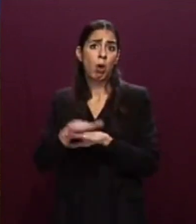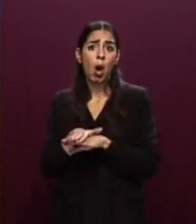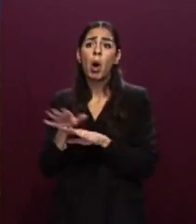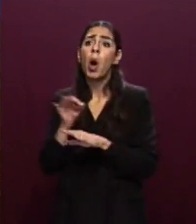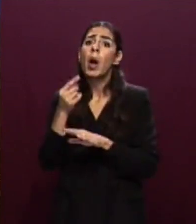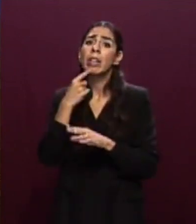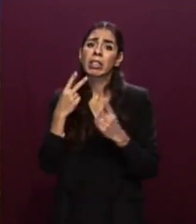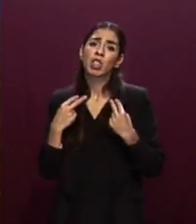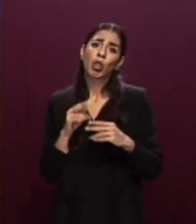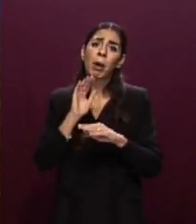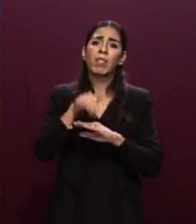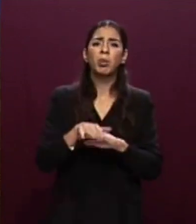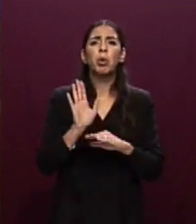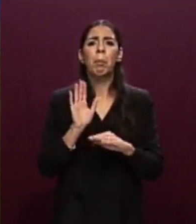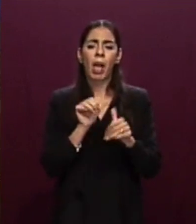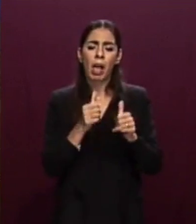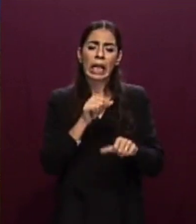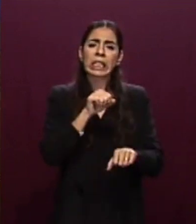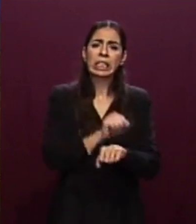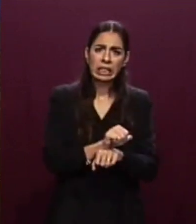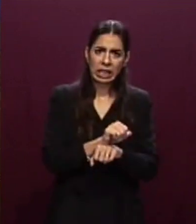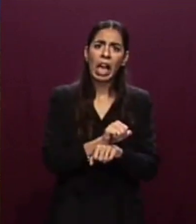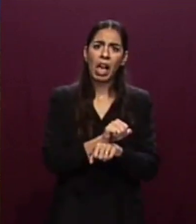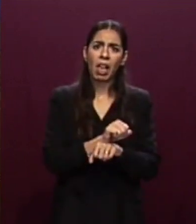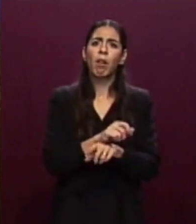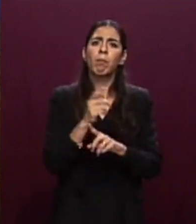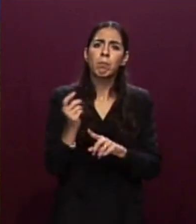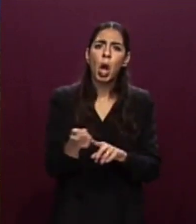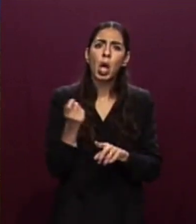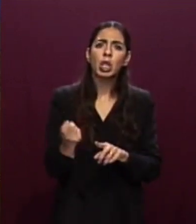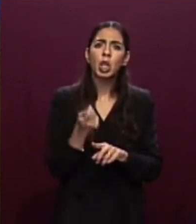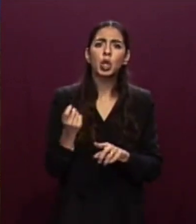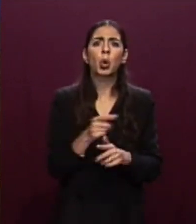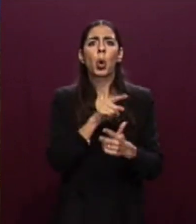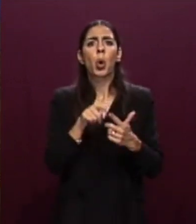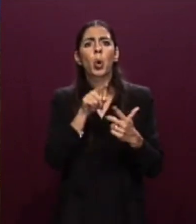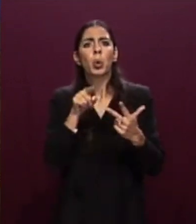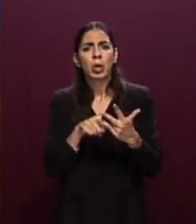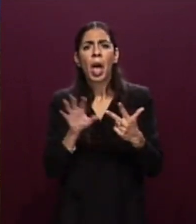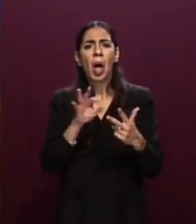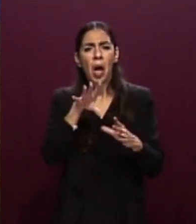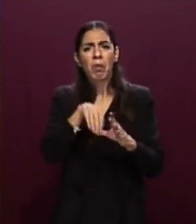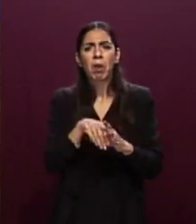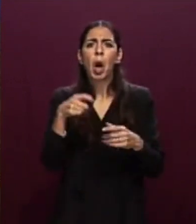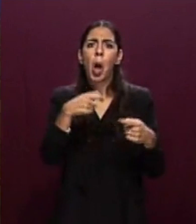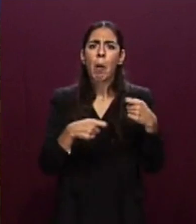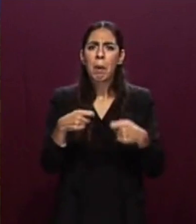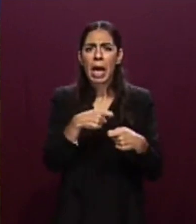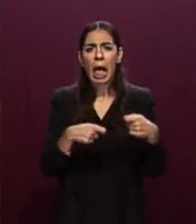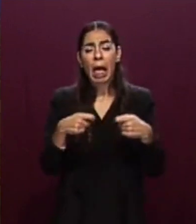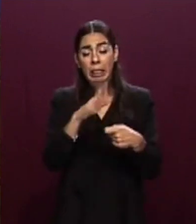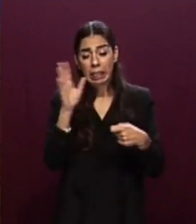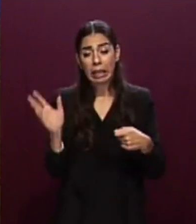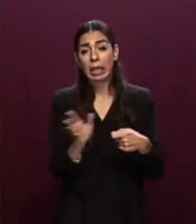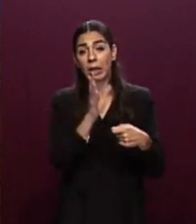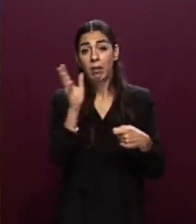vivere nei ghetti, vittima di tratta o anche, nella migliore delle posti, di sedicenti cooperative che impiegano mano d'opera senza